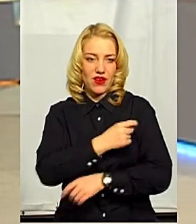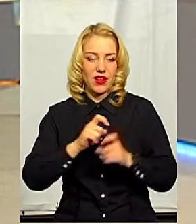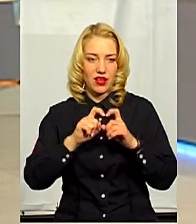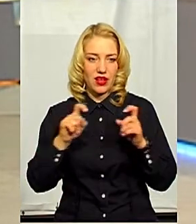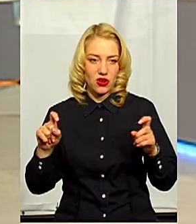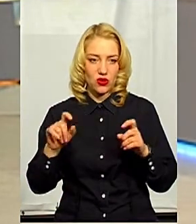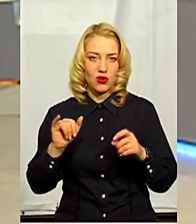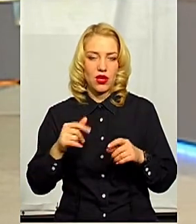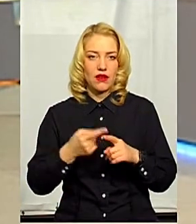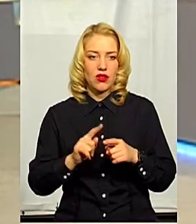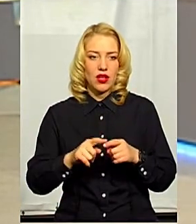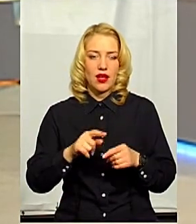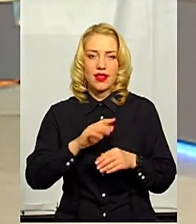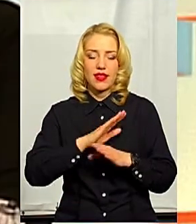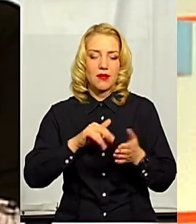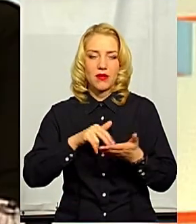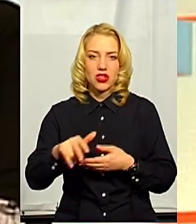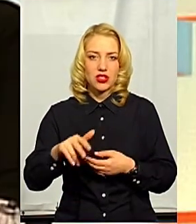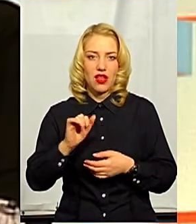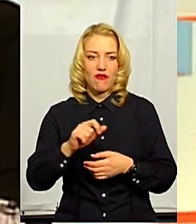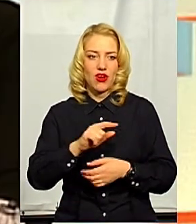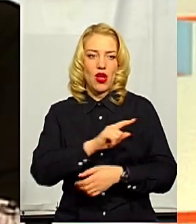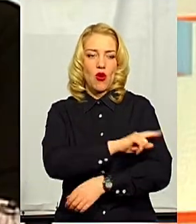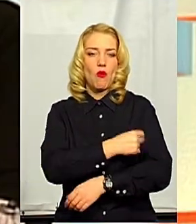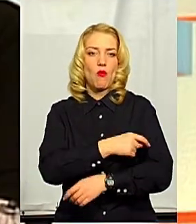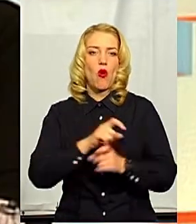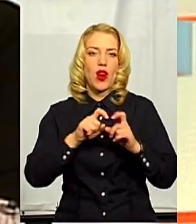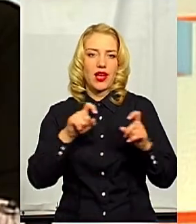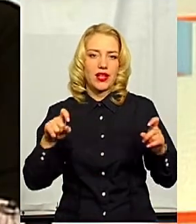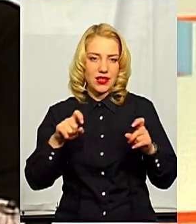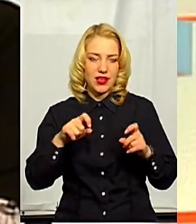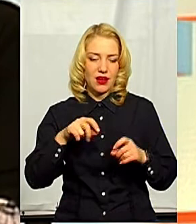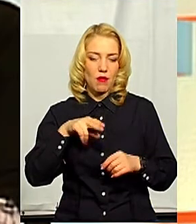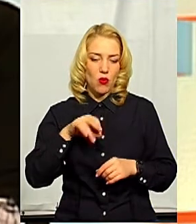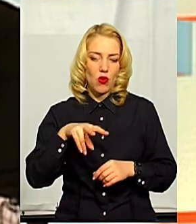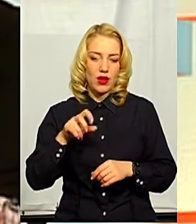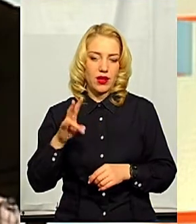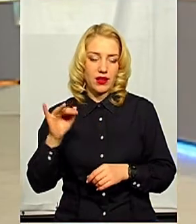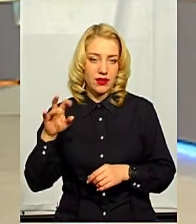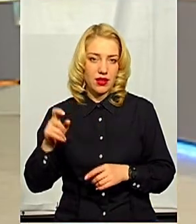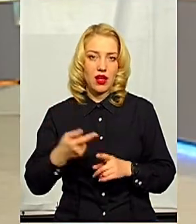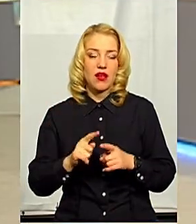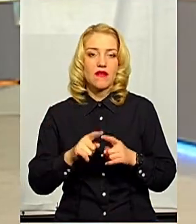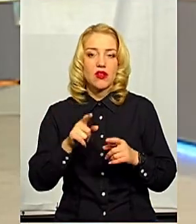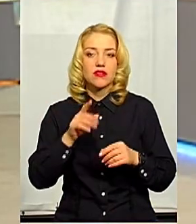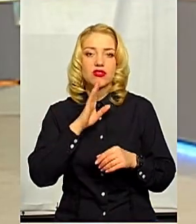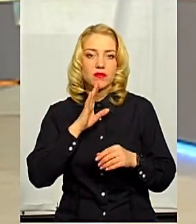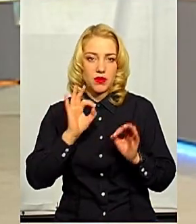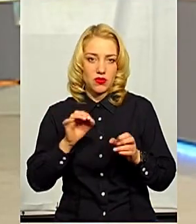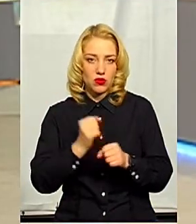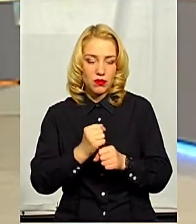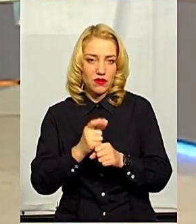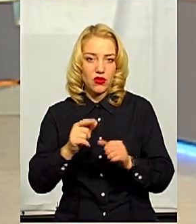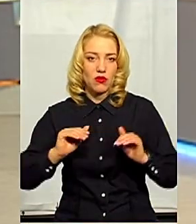поліклініку, тим самим могла би поставити під загрозу інших. Мінімізація контакту відбулася.